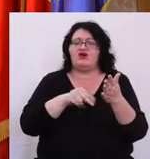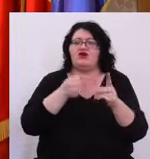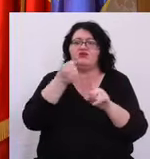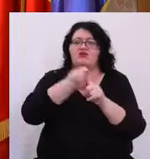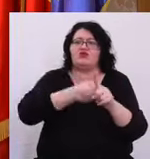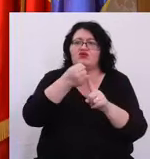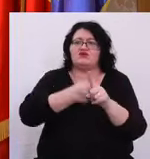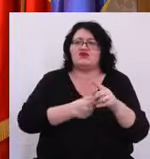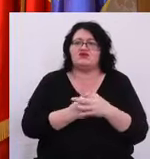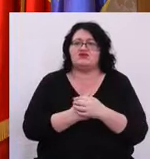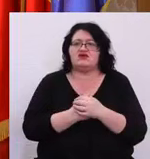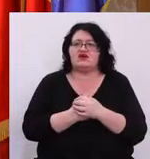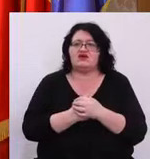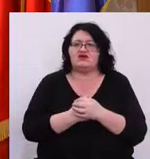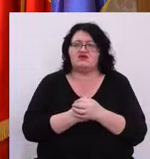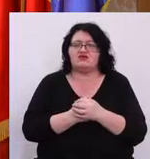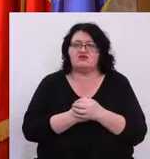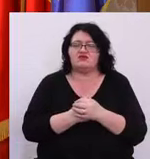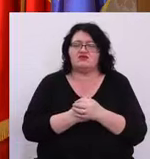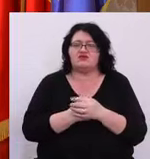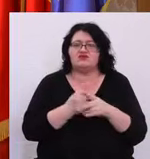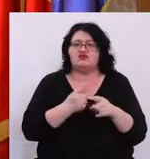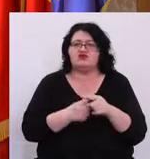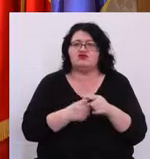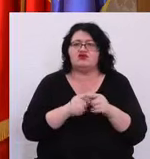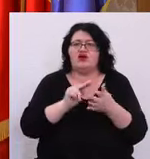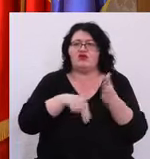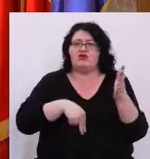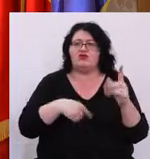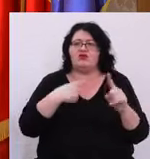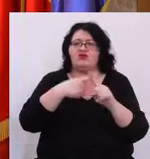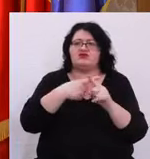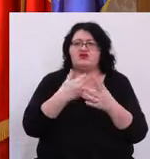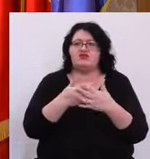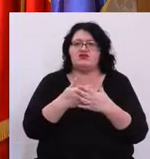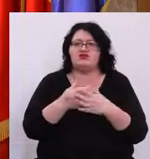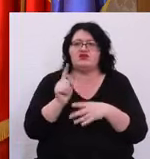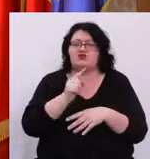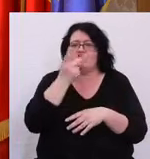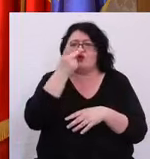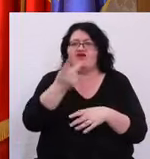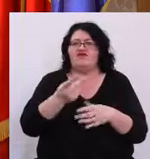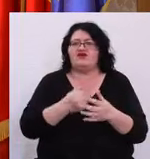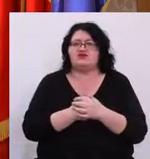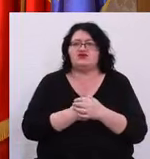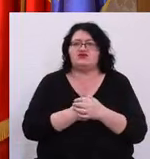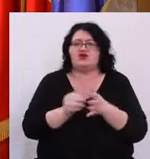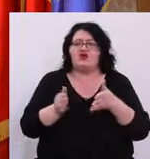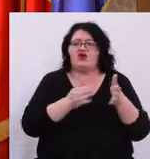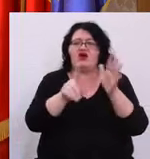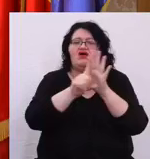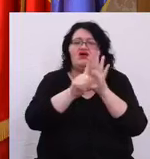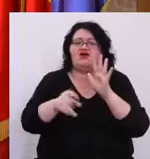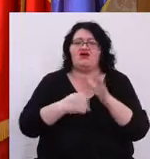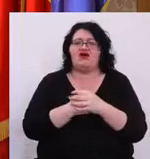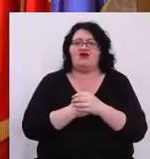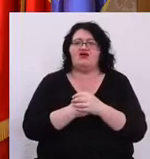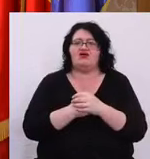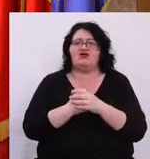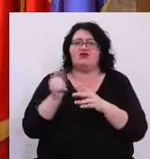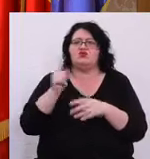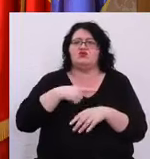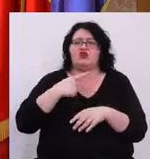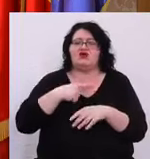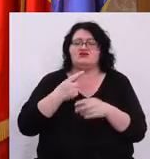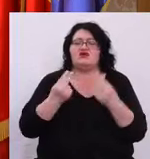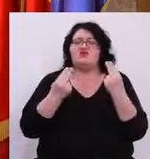niște proteste Și le-am avizat pozitiv Tocmai pentru că nu am văzut o cale legală Nu asta este